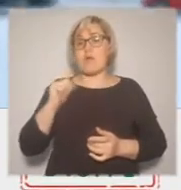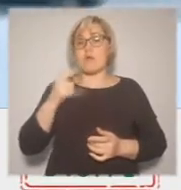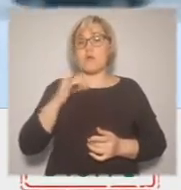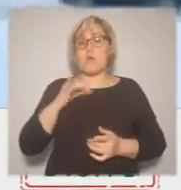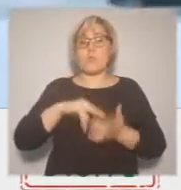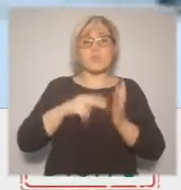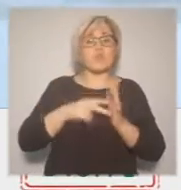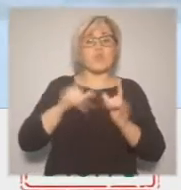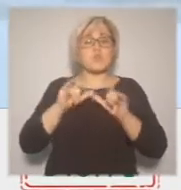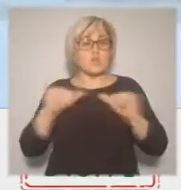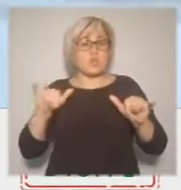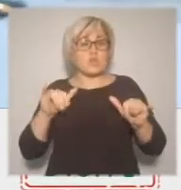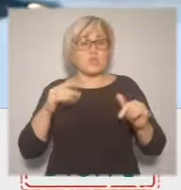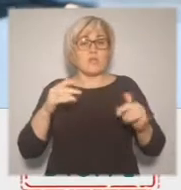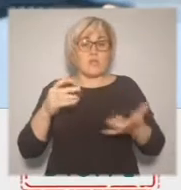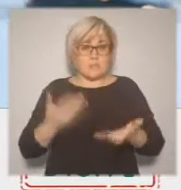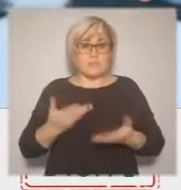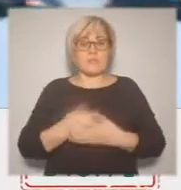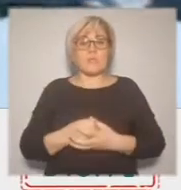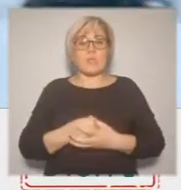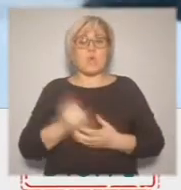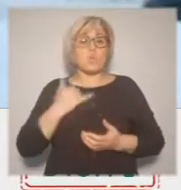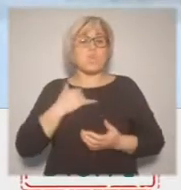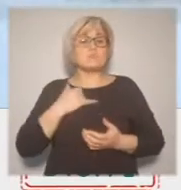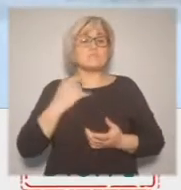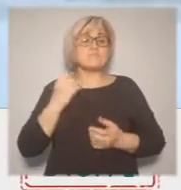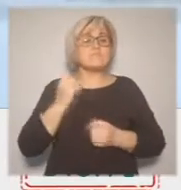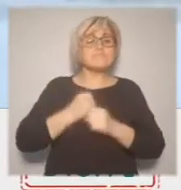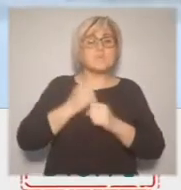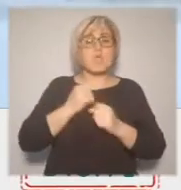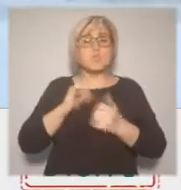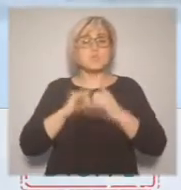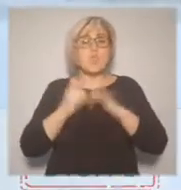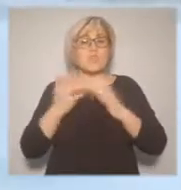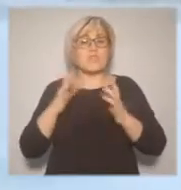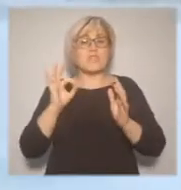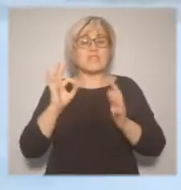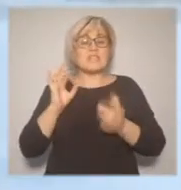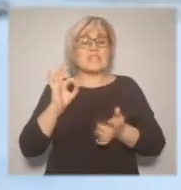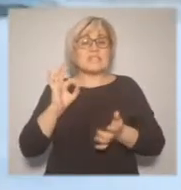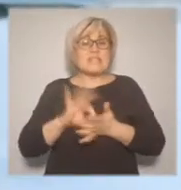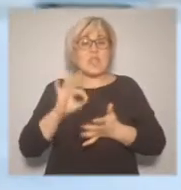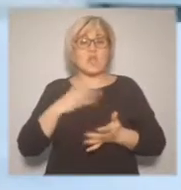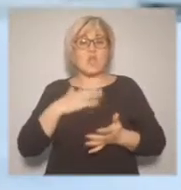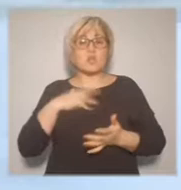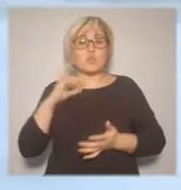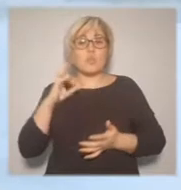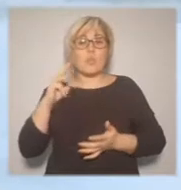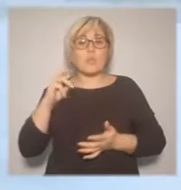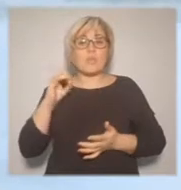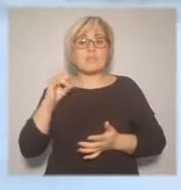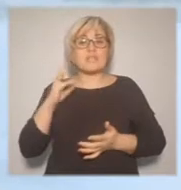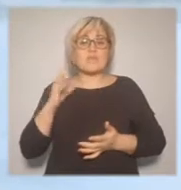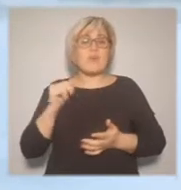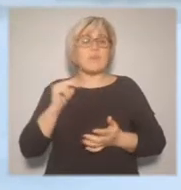помощь в сбытии местным сельхозтоваропроизводителям, но и помощь в маркировке товара, помощь